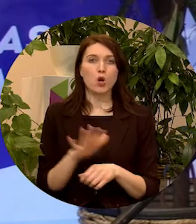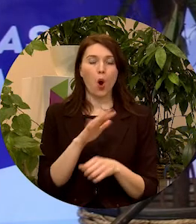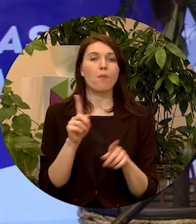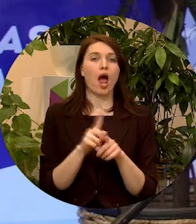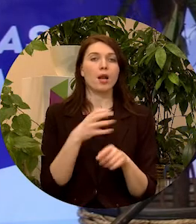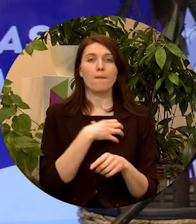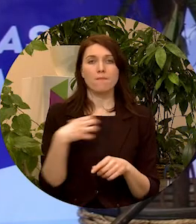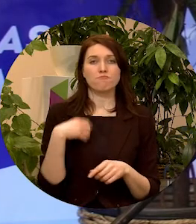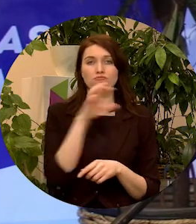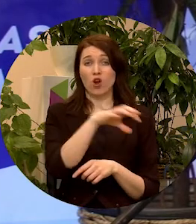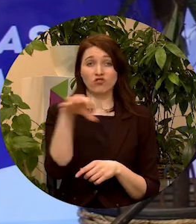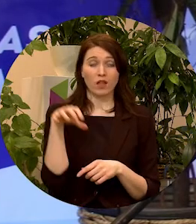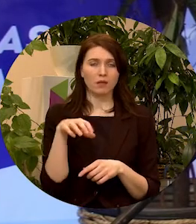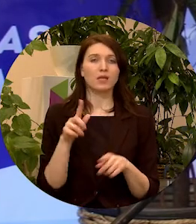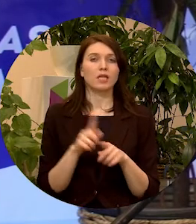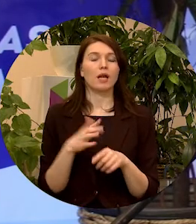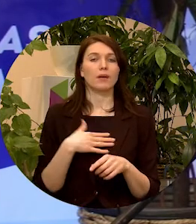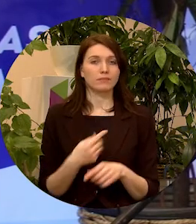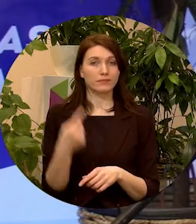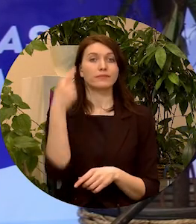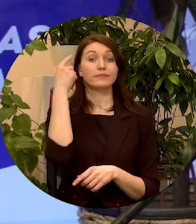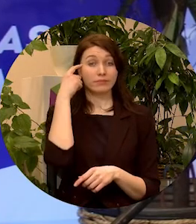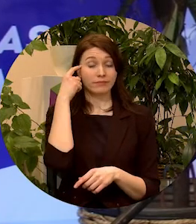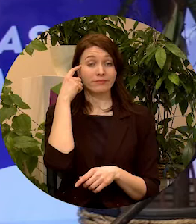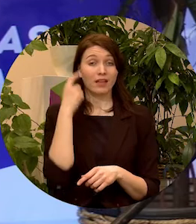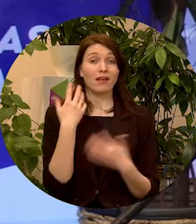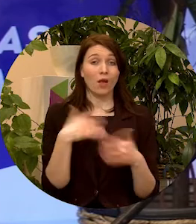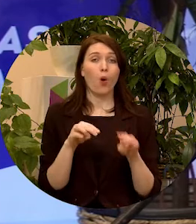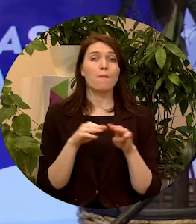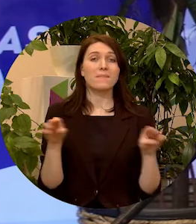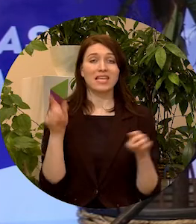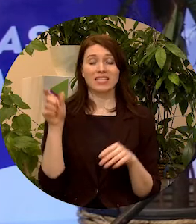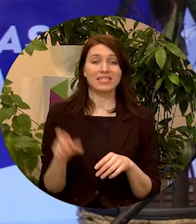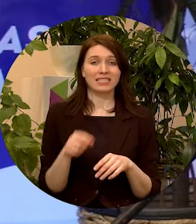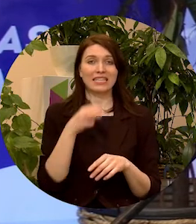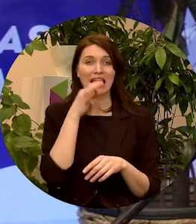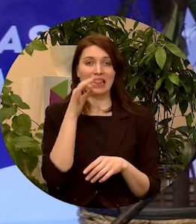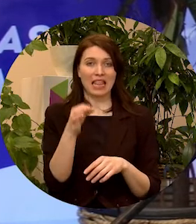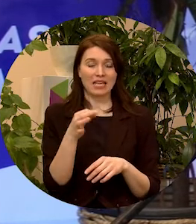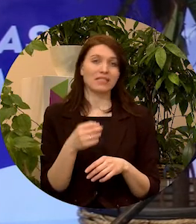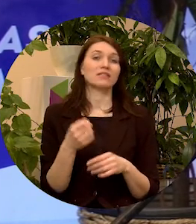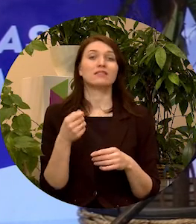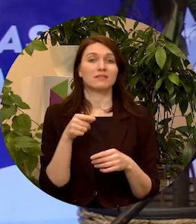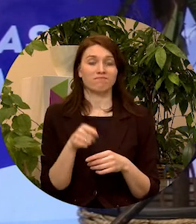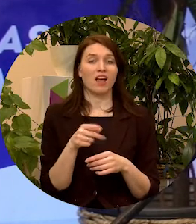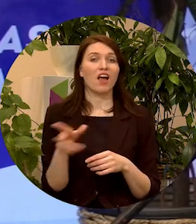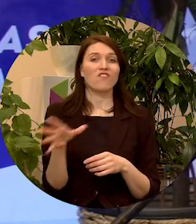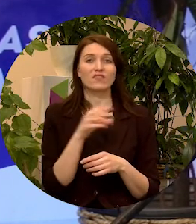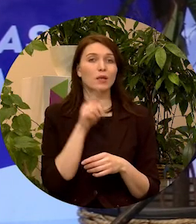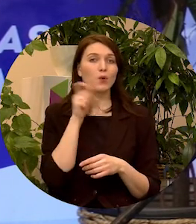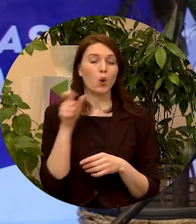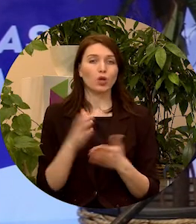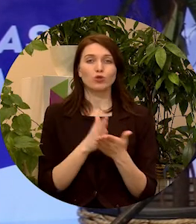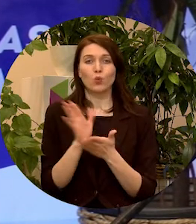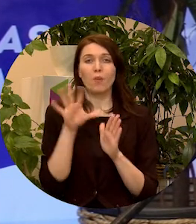arī pašvaldībās, man arī prātā nāk jau ministras minētā atziņa, kas mums visiem jaunatnes jomā